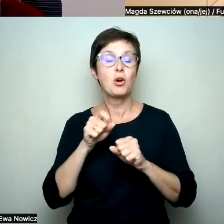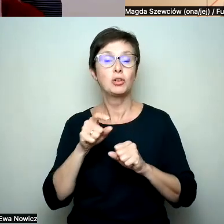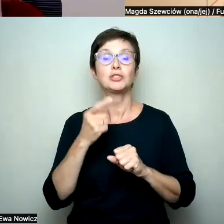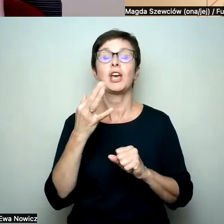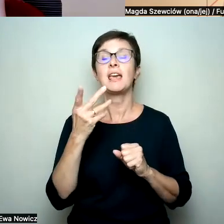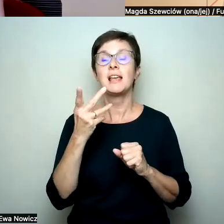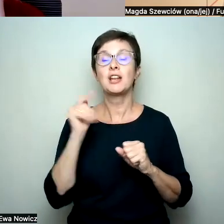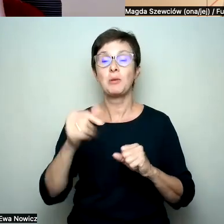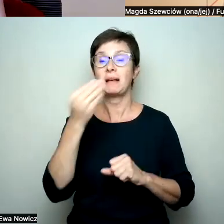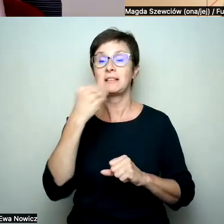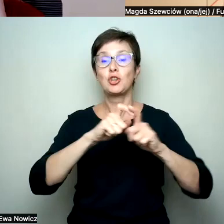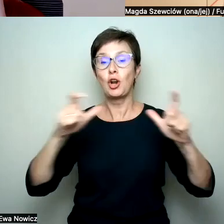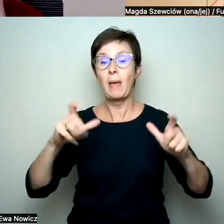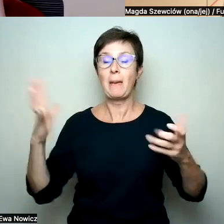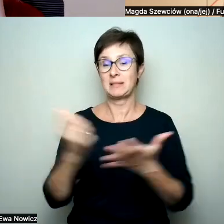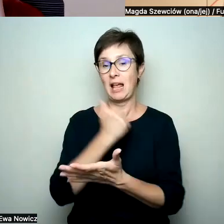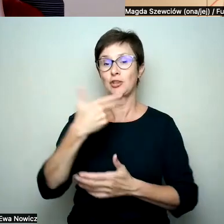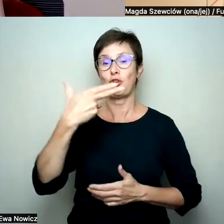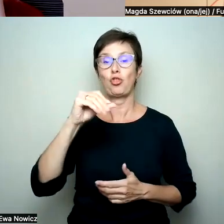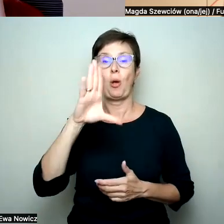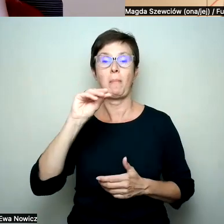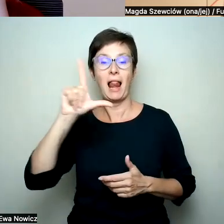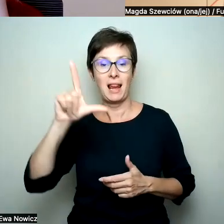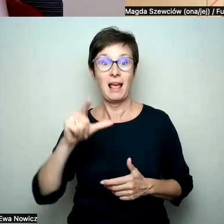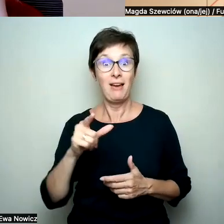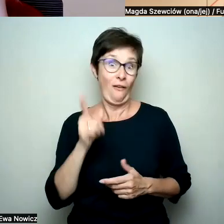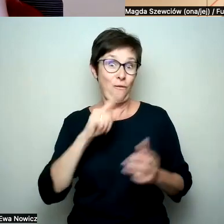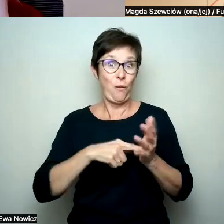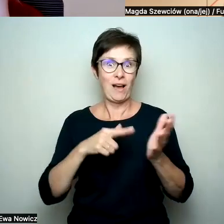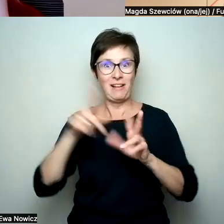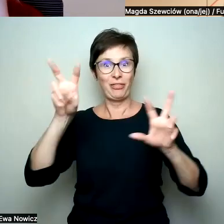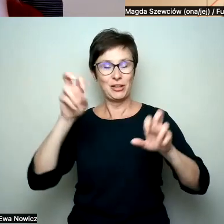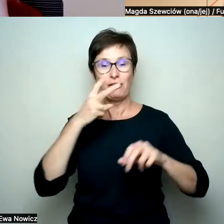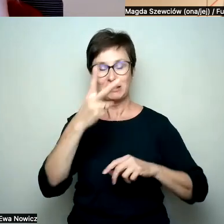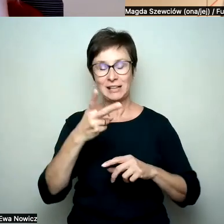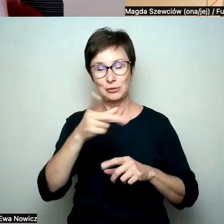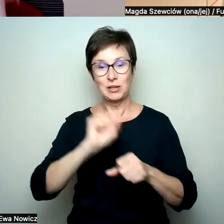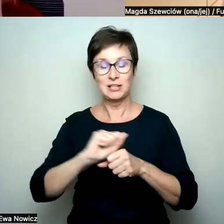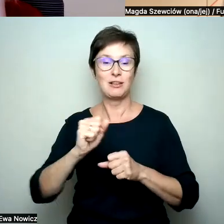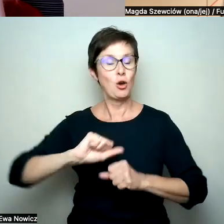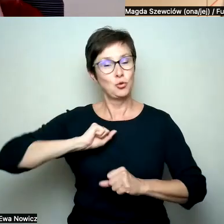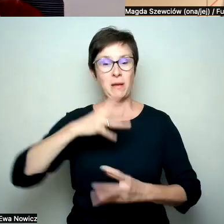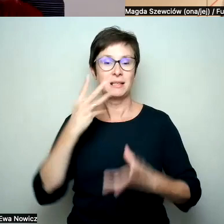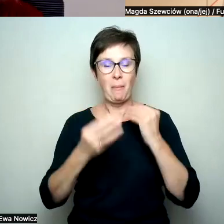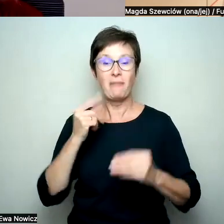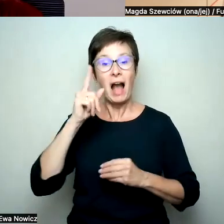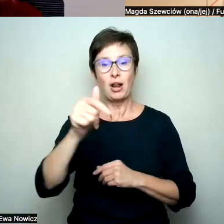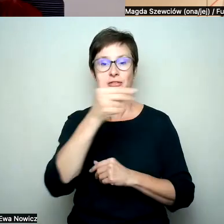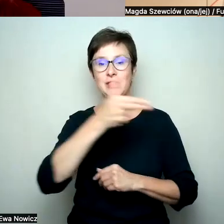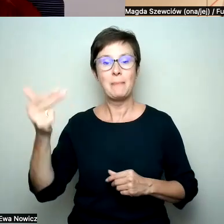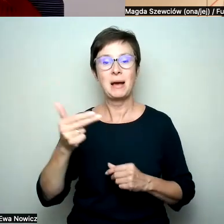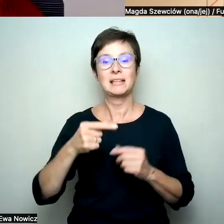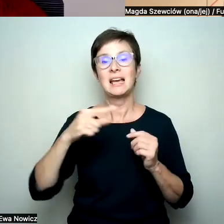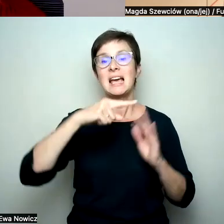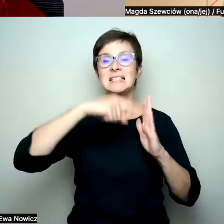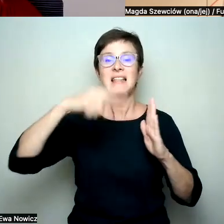Nobla. I myślę, że ten tytuł już wskazuje na to, że to będzie świetna zabawa, mimo że o statystyce. Bardzo ważna, tak.